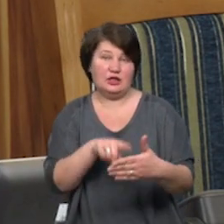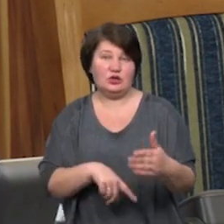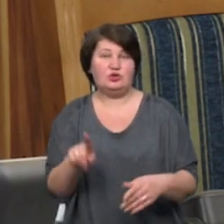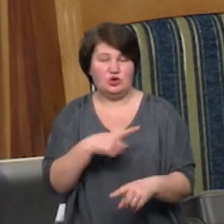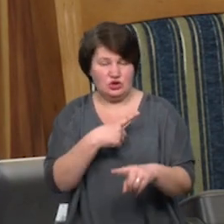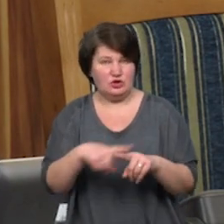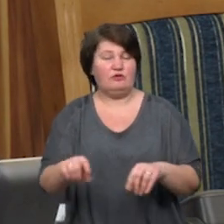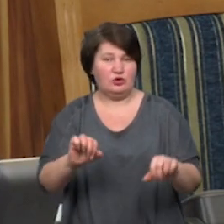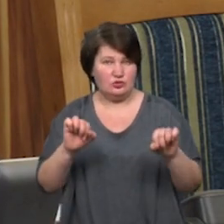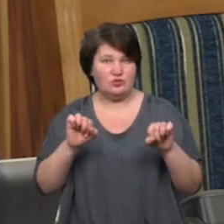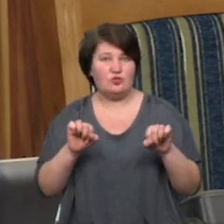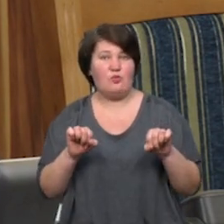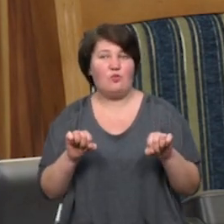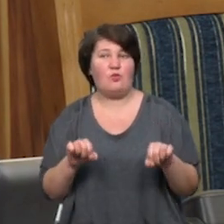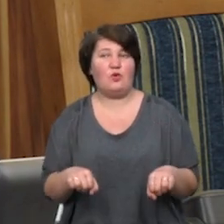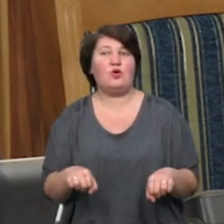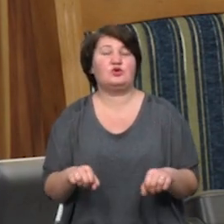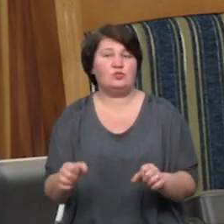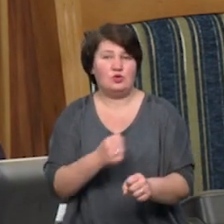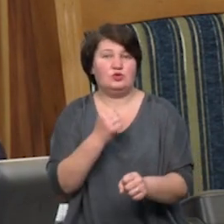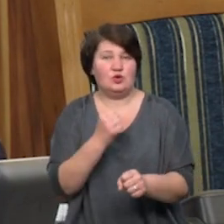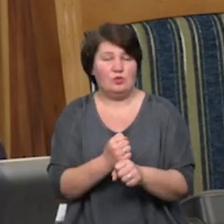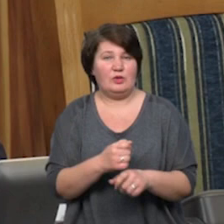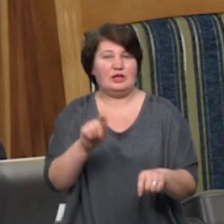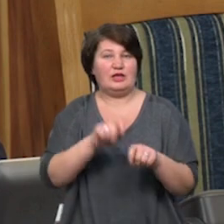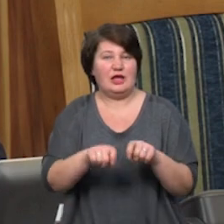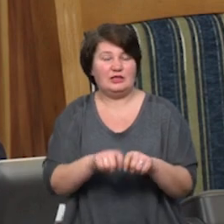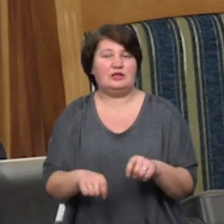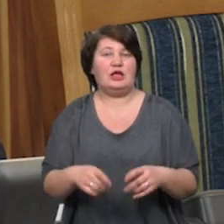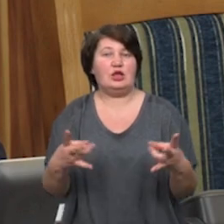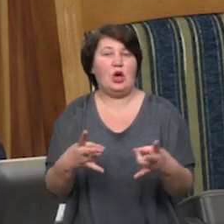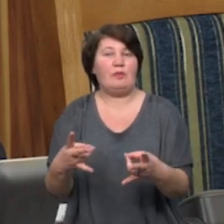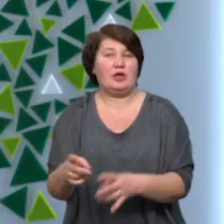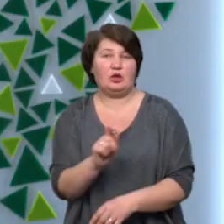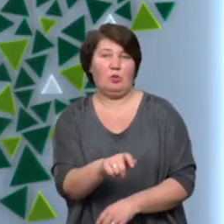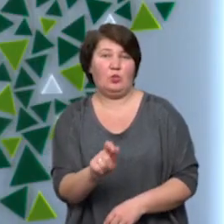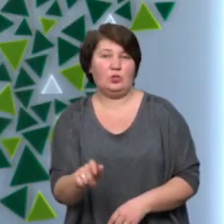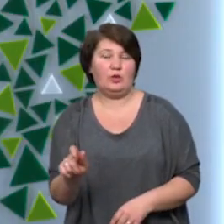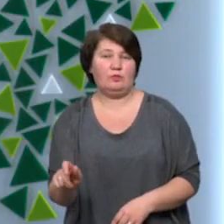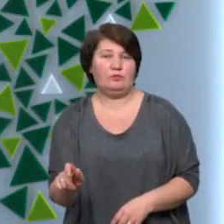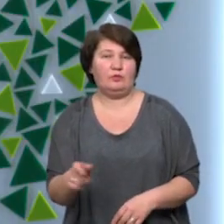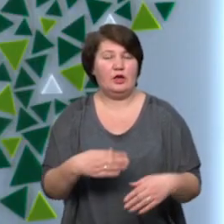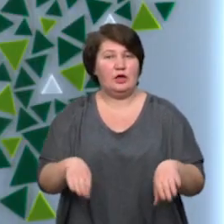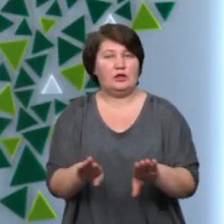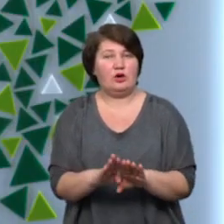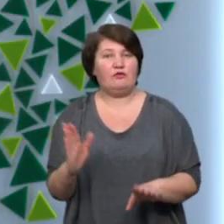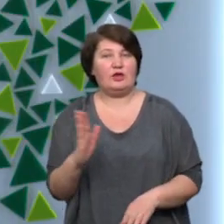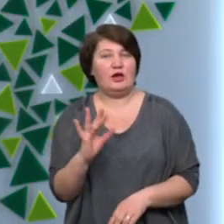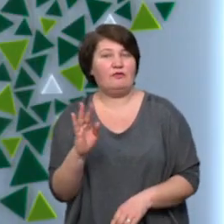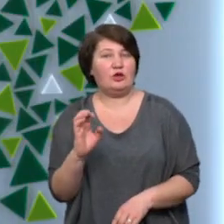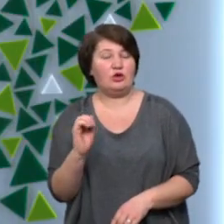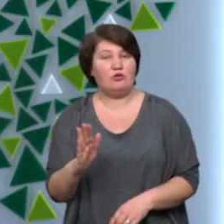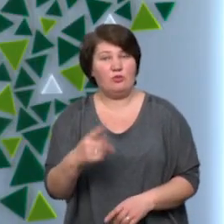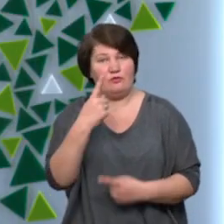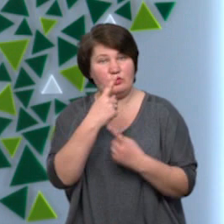зможемо робити ті тести необхідним людям. Також Віталій Федорів повідомив,